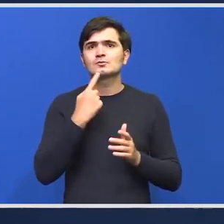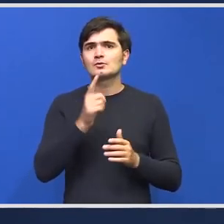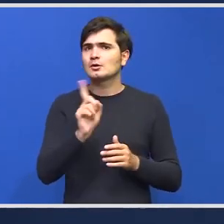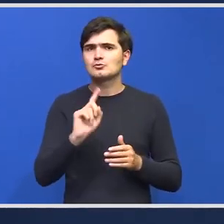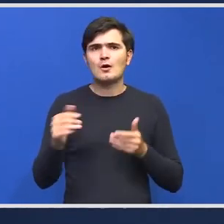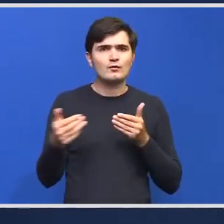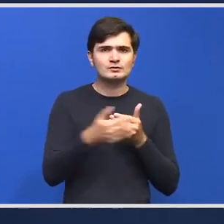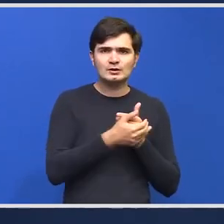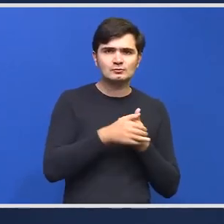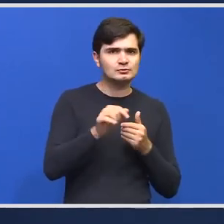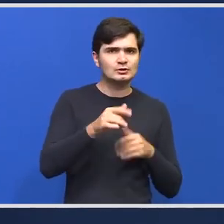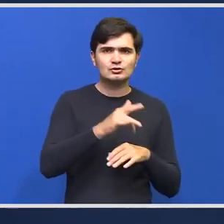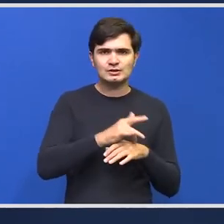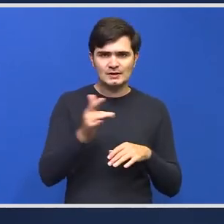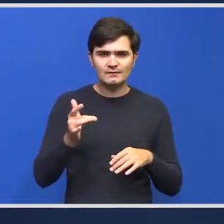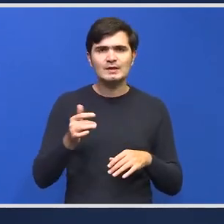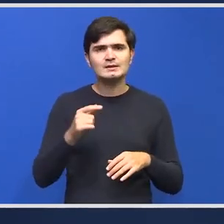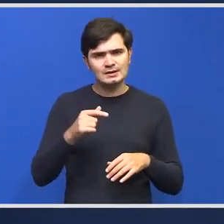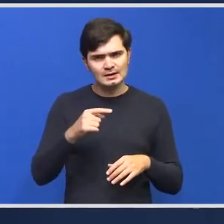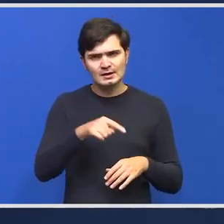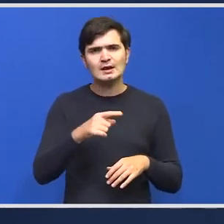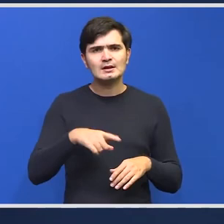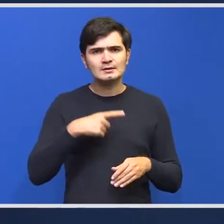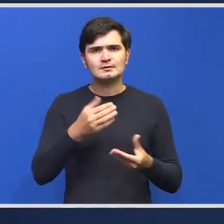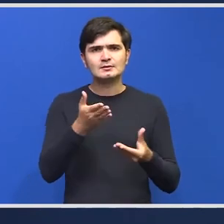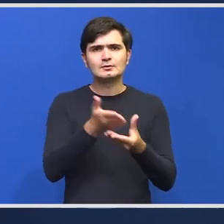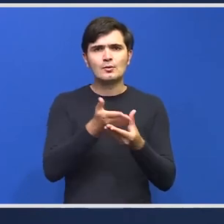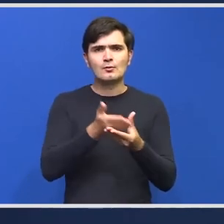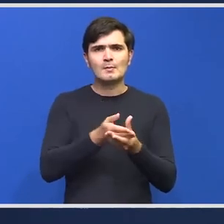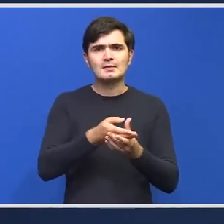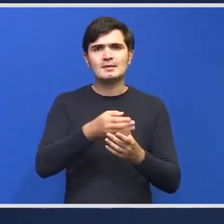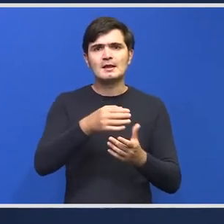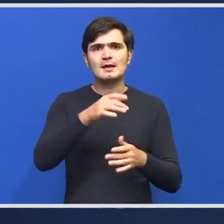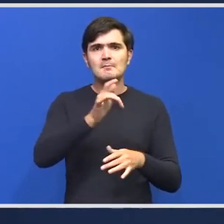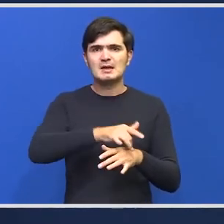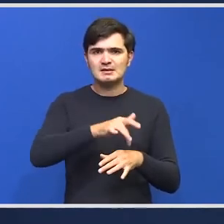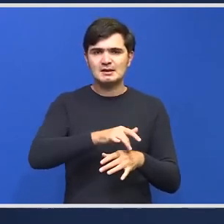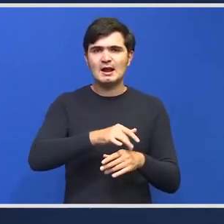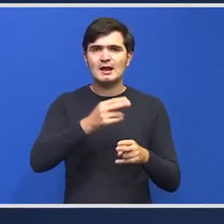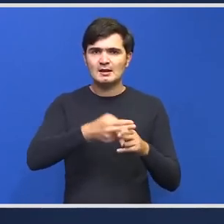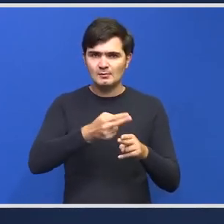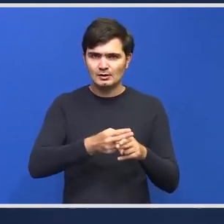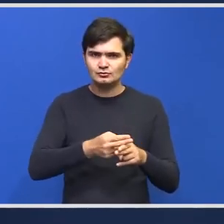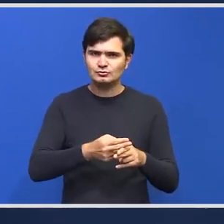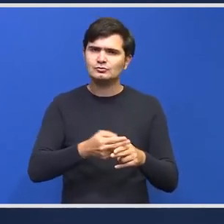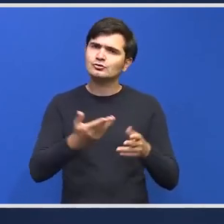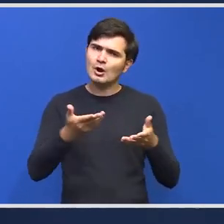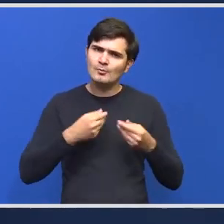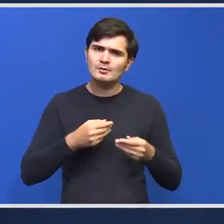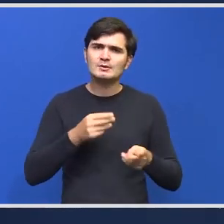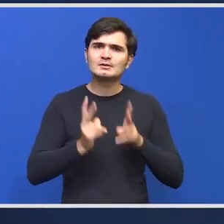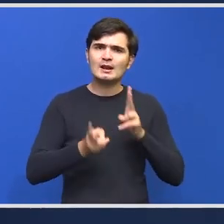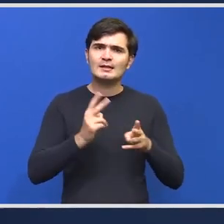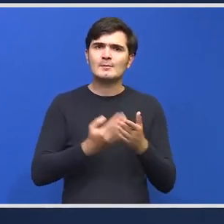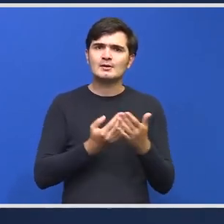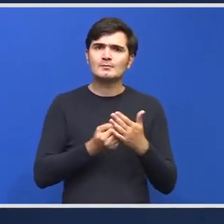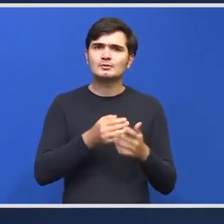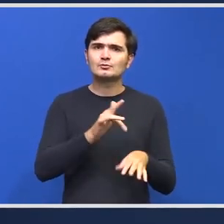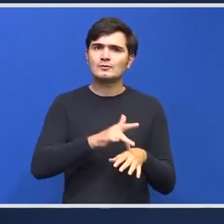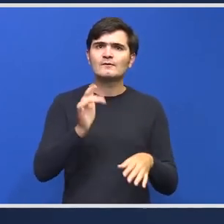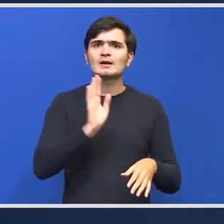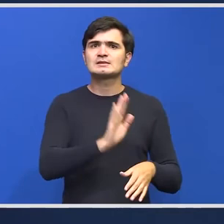figurează în documentele medicale ale pacienților că au primit tratament pentru infecțiile respective